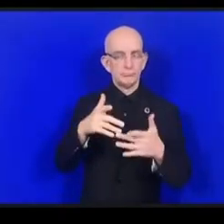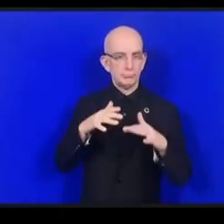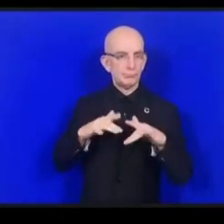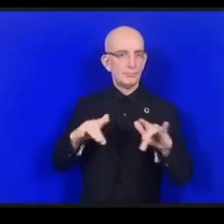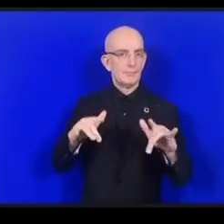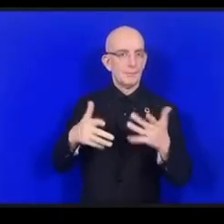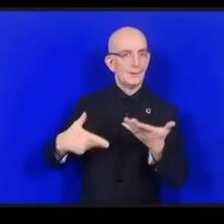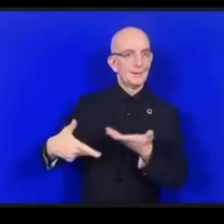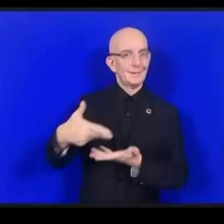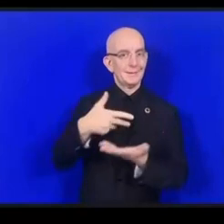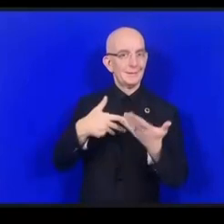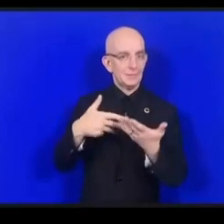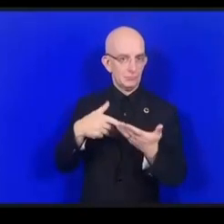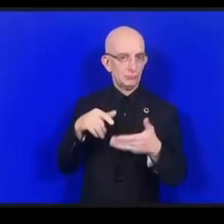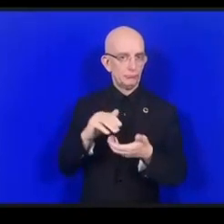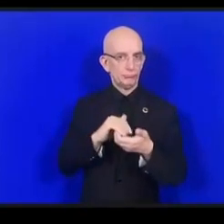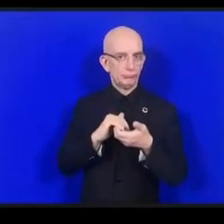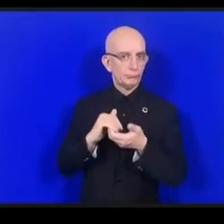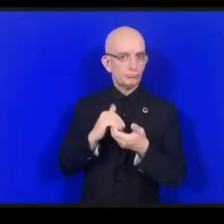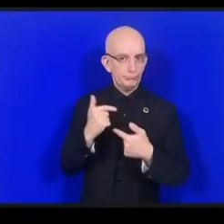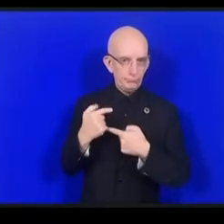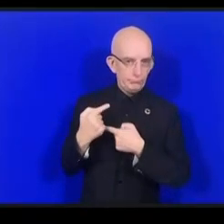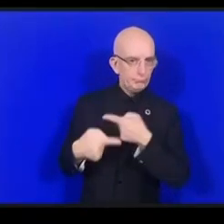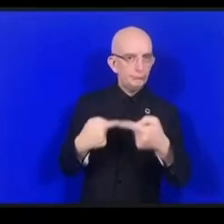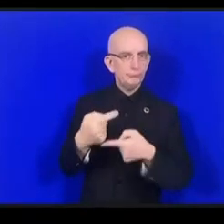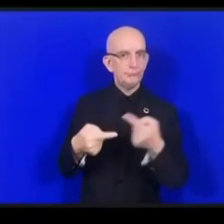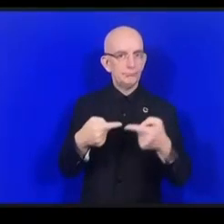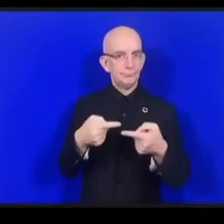هذا الهدف في إطار توصية